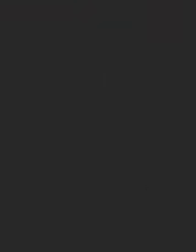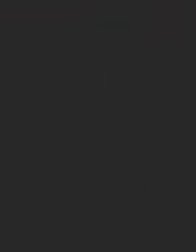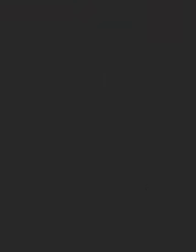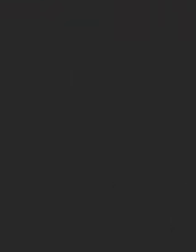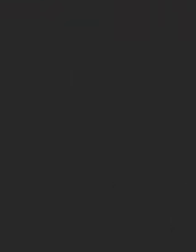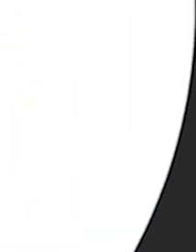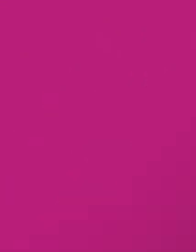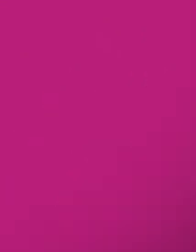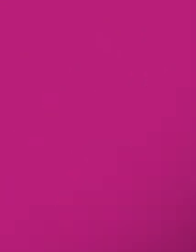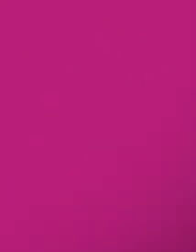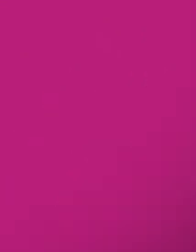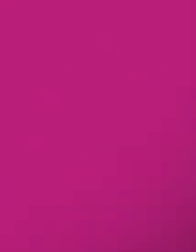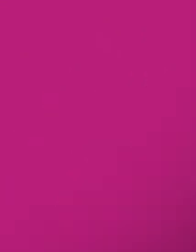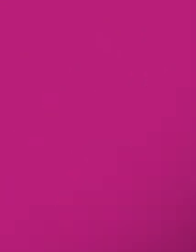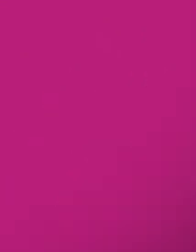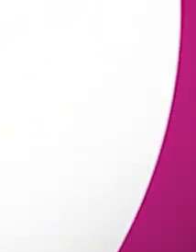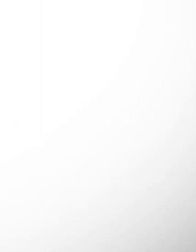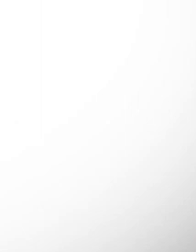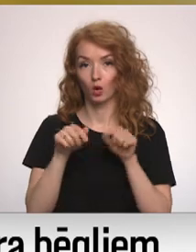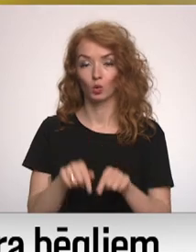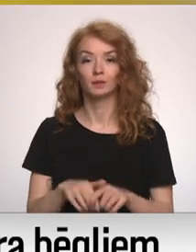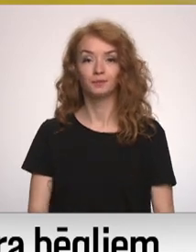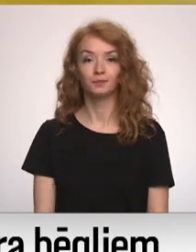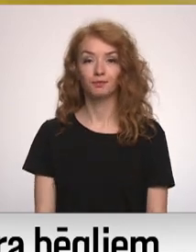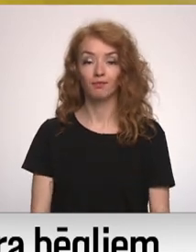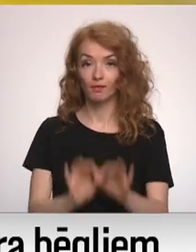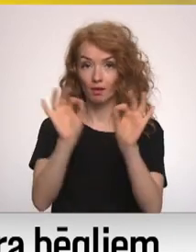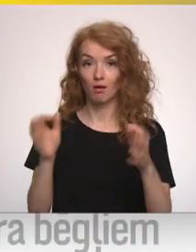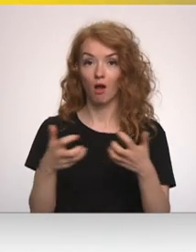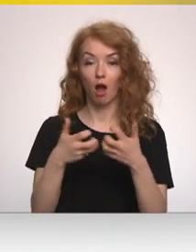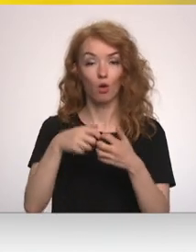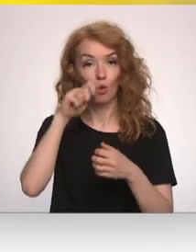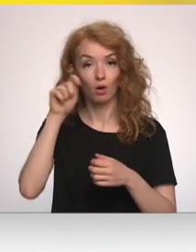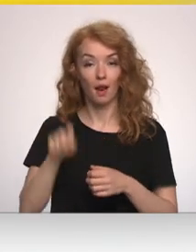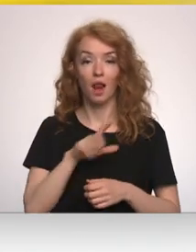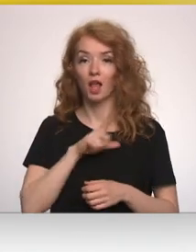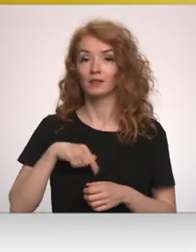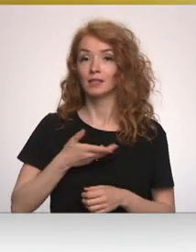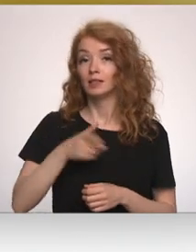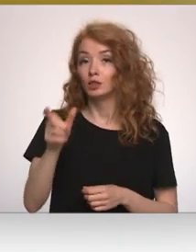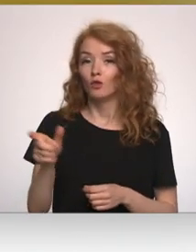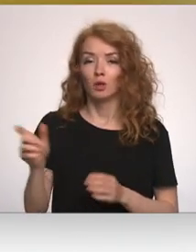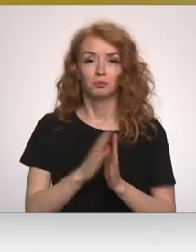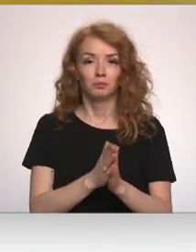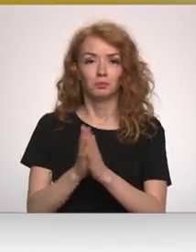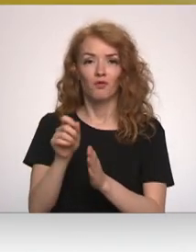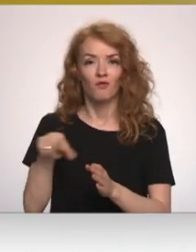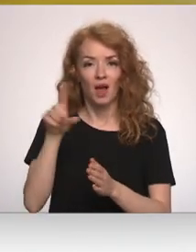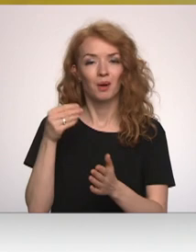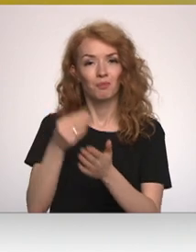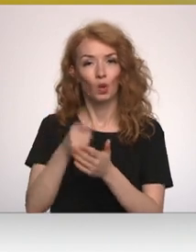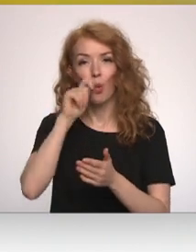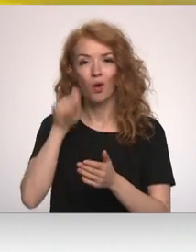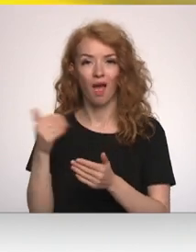Re! Viss ēters ir te! Sākoties karam Ukrainā, Latvijas iedzīvotāji tika aicināti vairāk pirktu Ukrainā